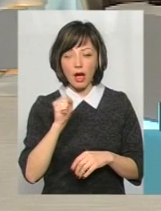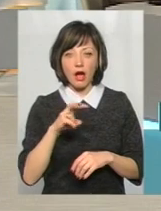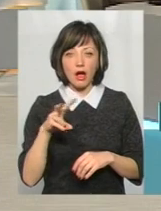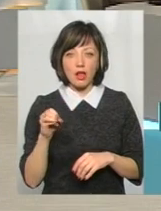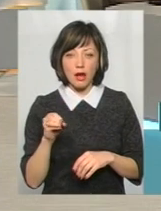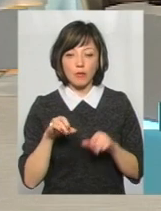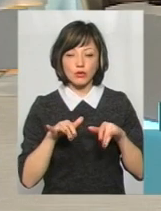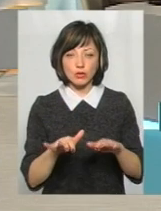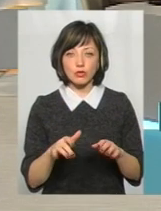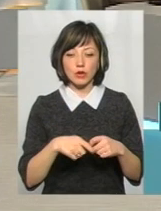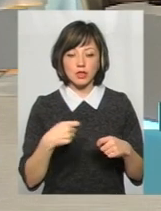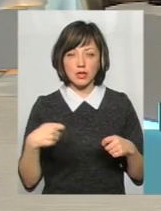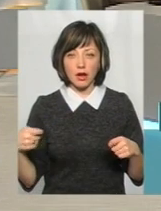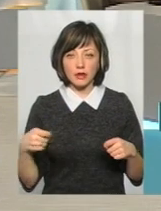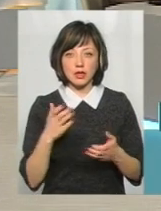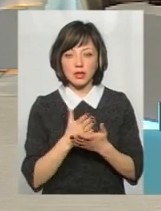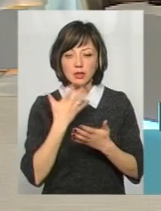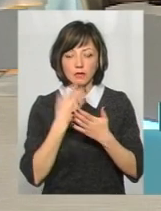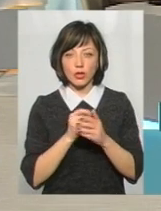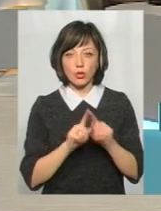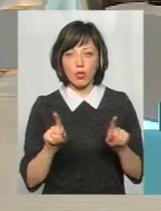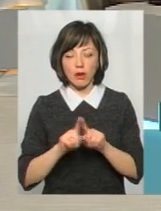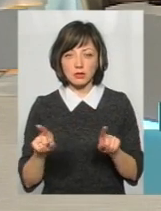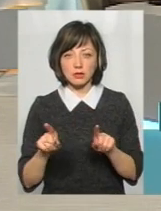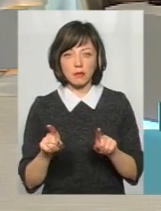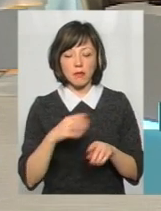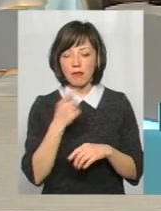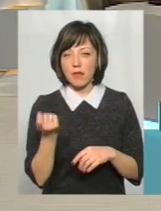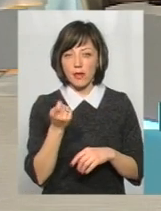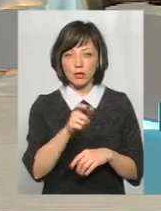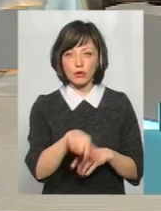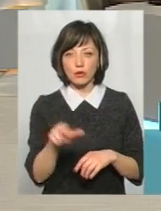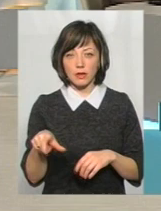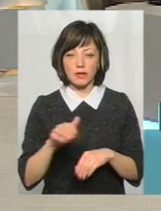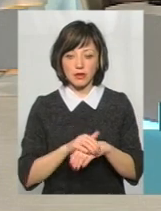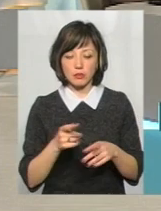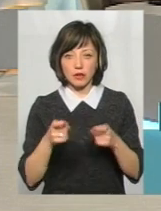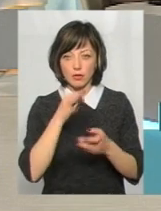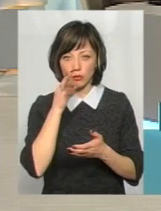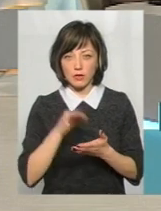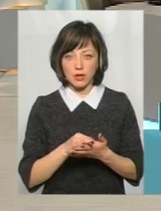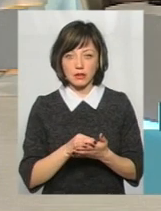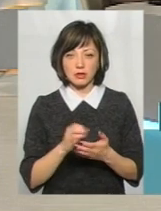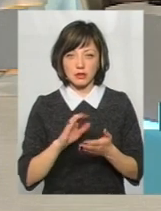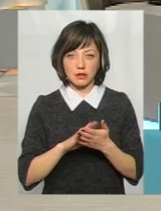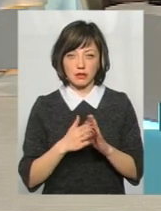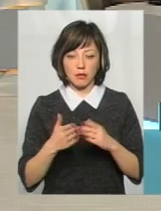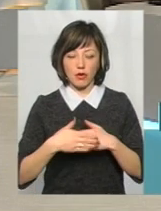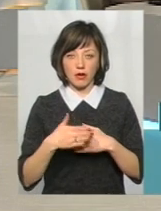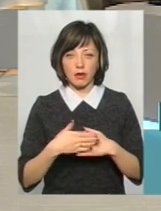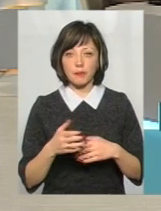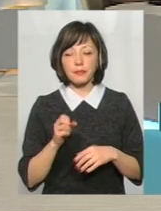процедура досить затягнута і є свої нюанси. Тому досить невелика кількість людей фактично притягається до відповідальності на це покарання.